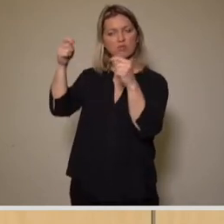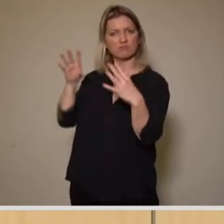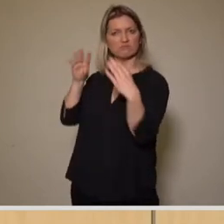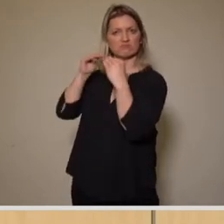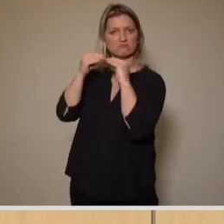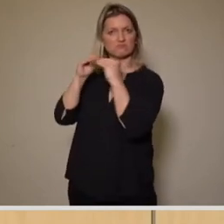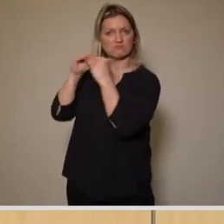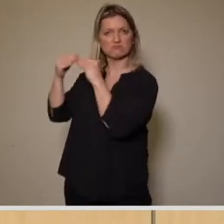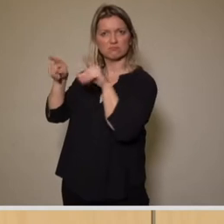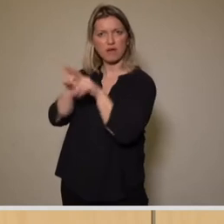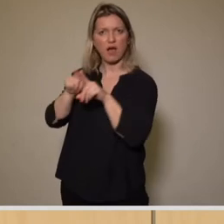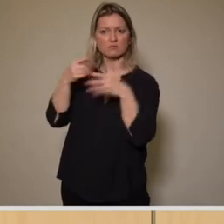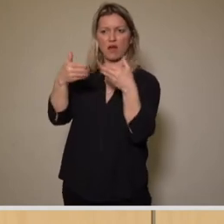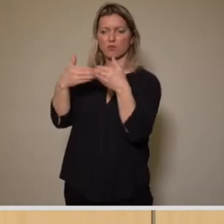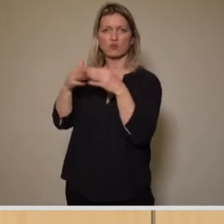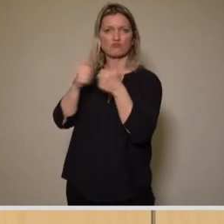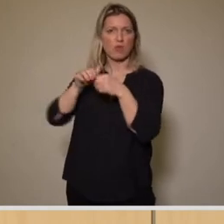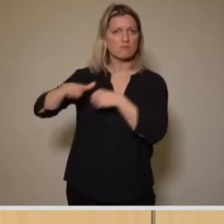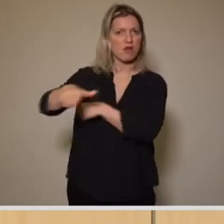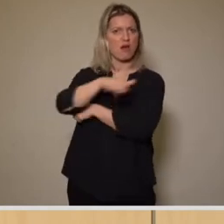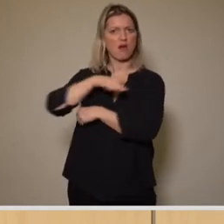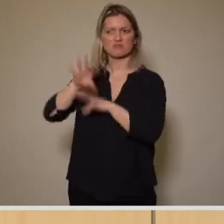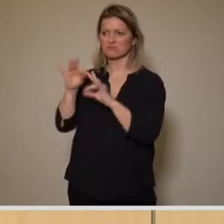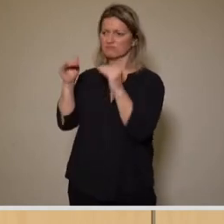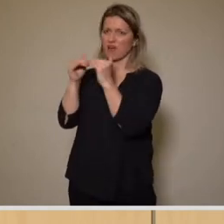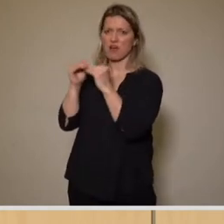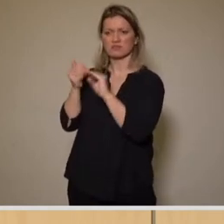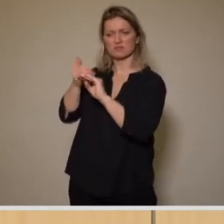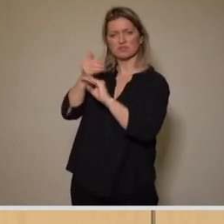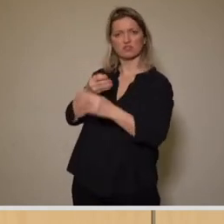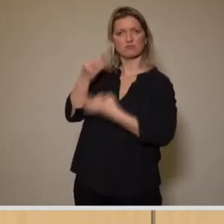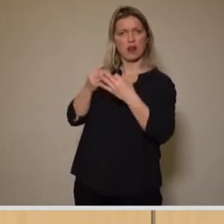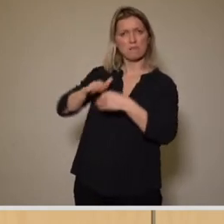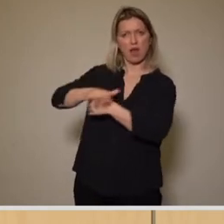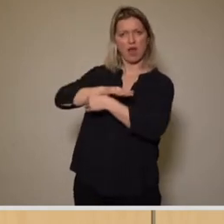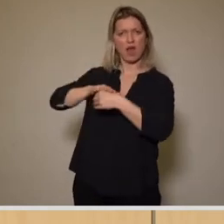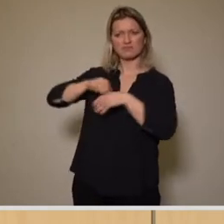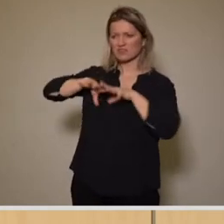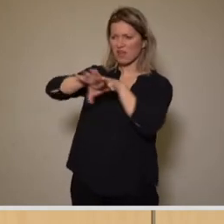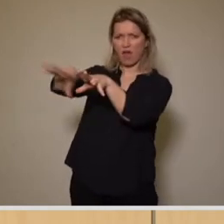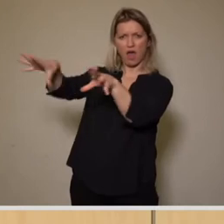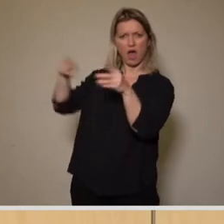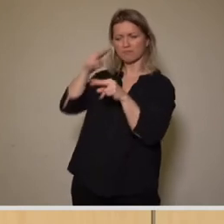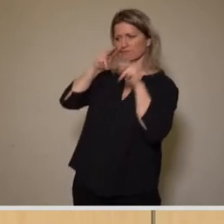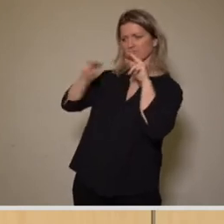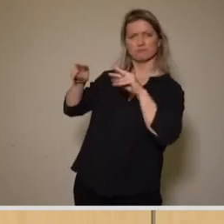mit dem benachbarten Sportplatz, mit dem Spielplatz davor. Das ist ein Gesamtensemble und ich glaube, da